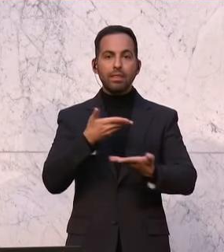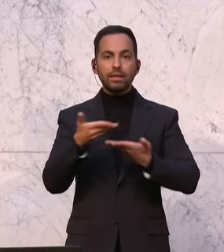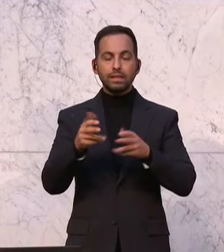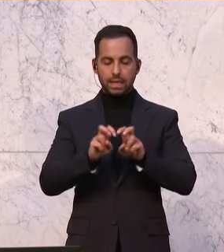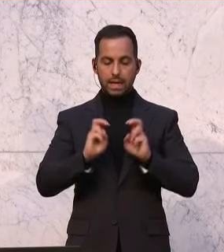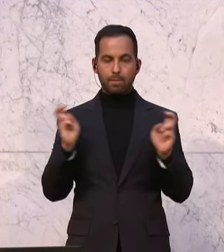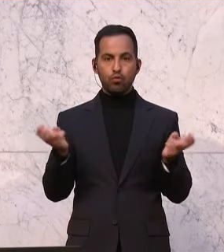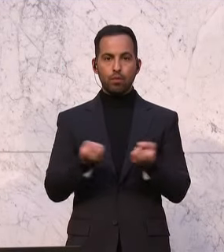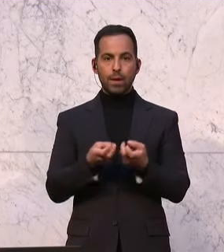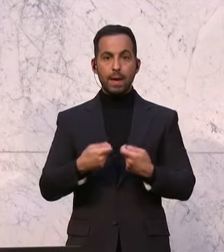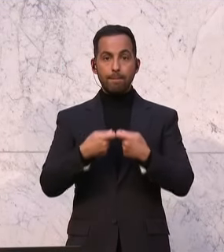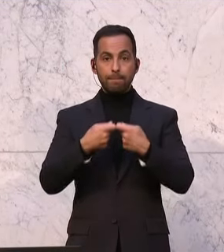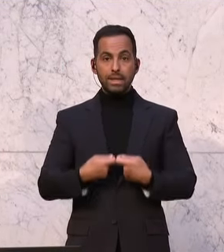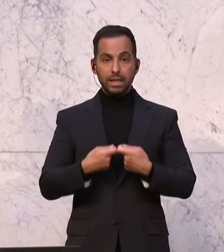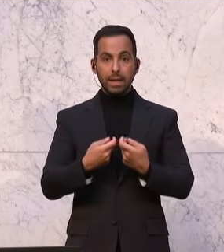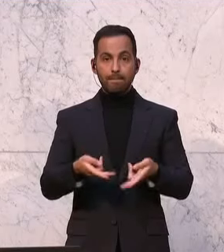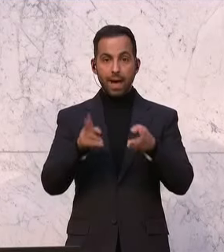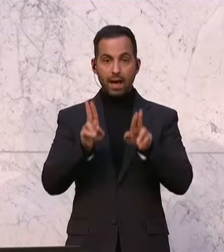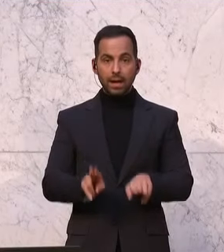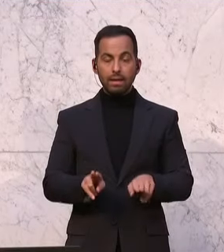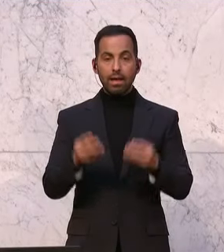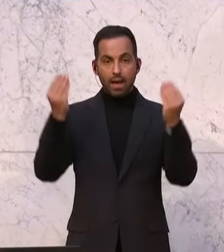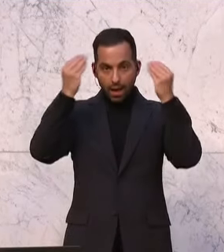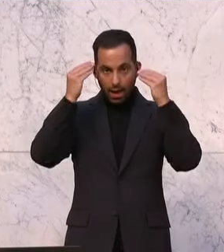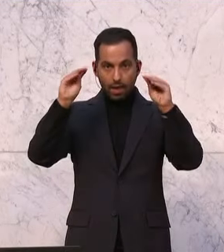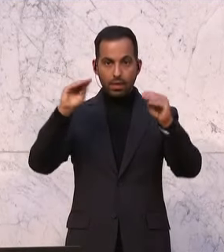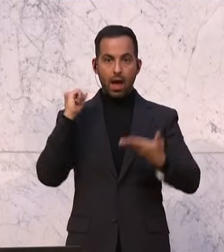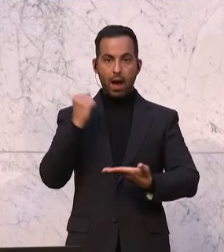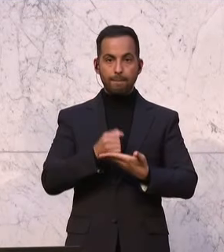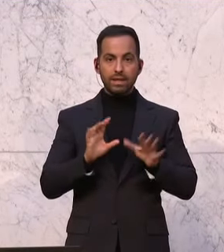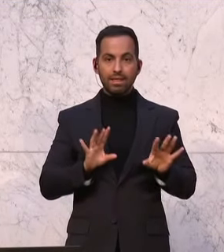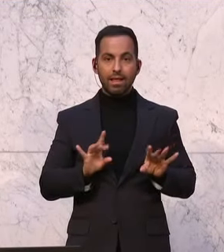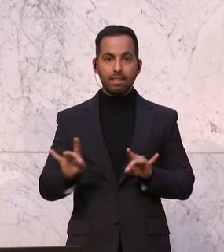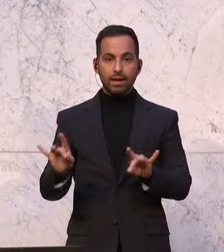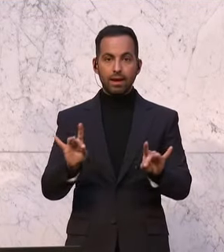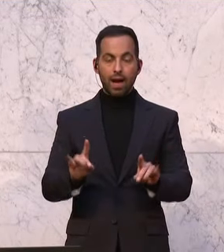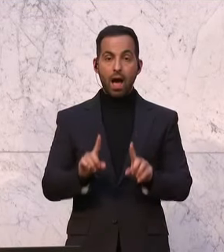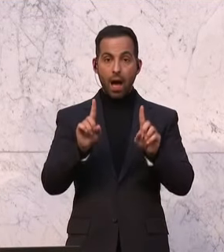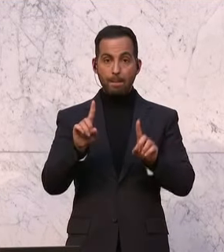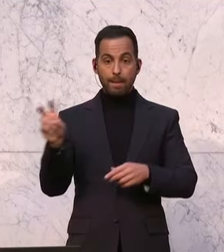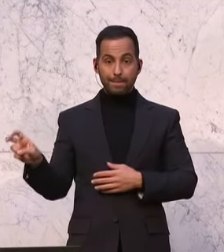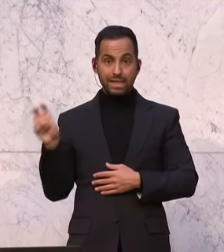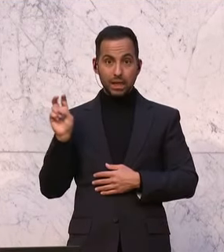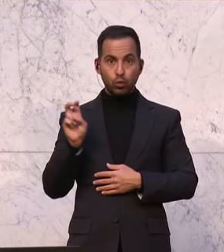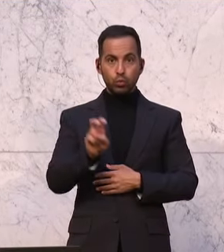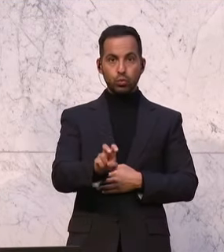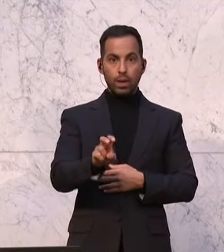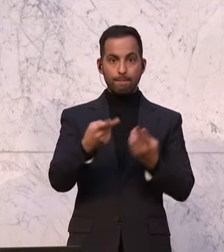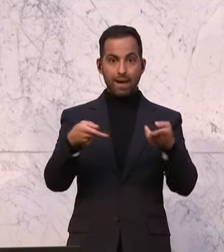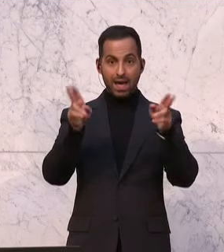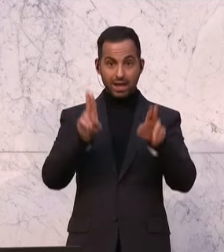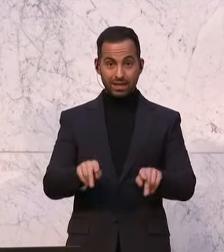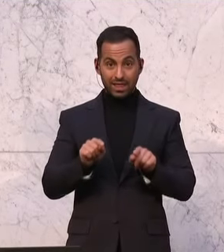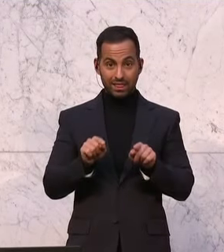und die Mitglieder des Beirates sind ehrenamtlich tätig. Aber genau die Besetzung dieses Beirates ist das,